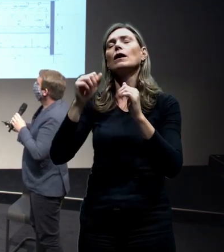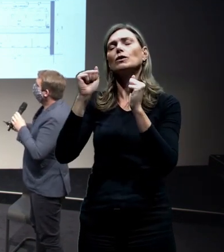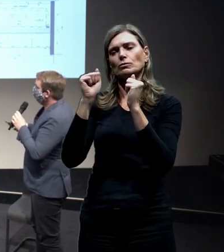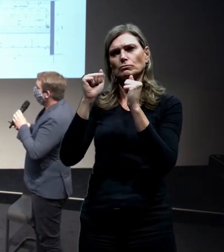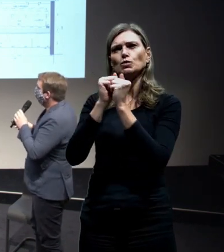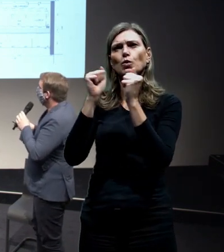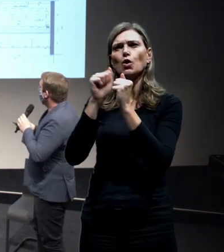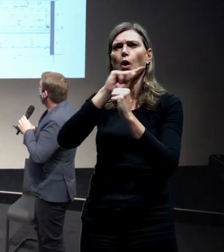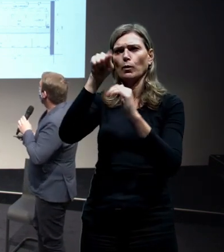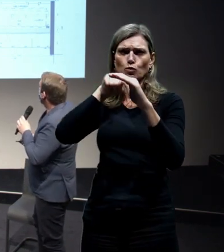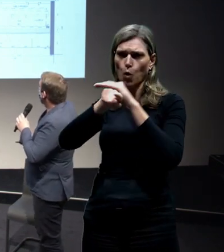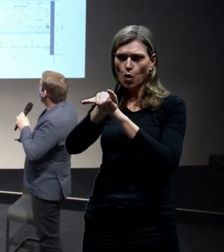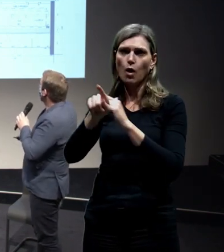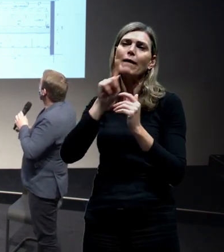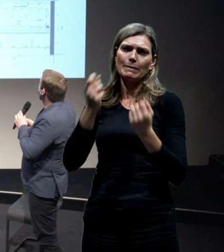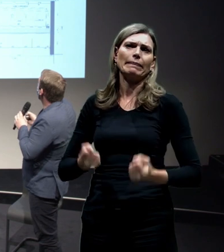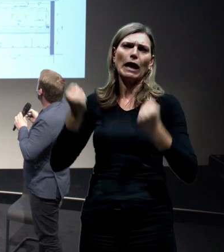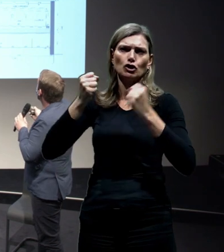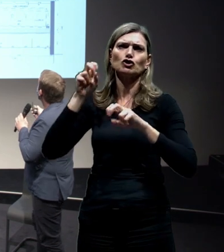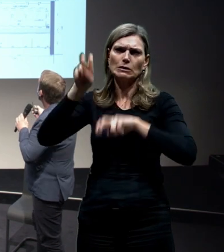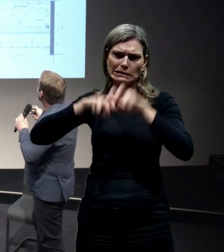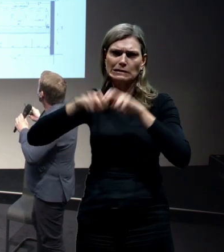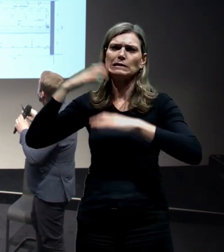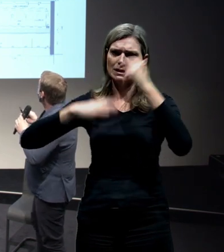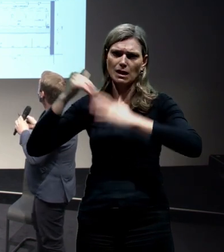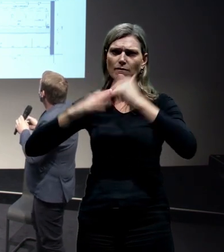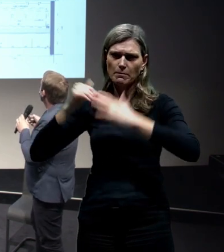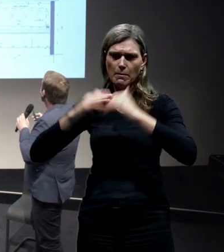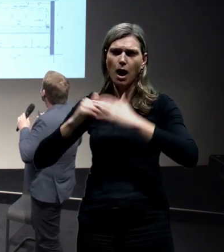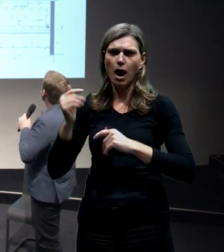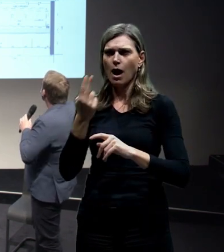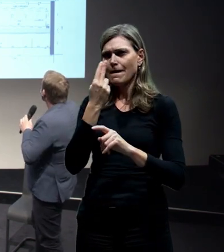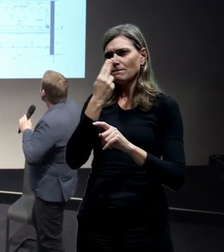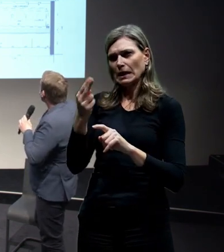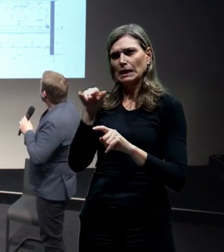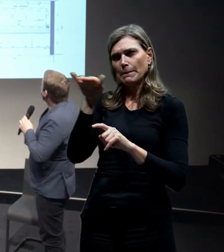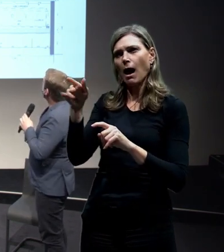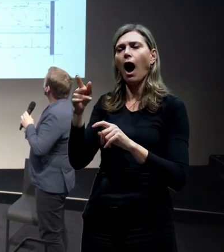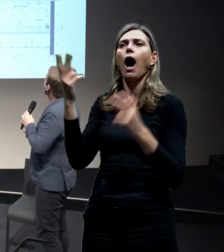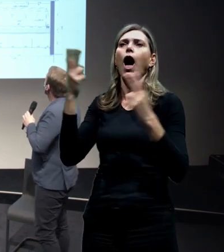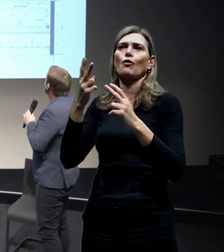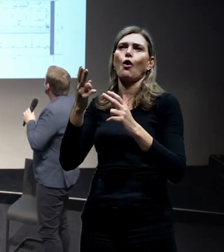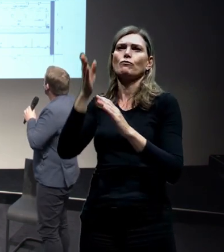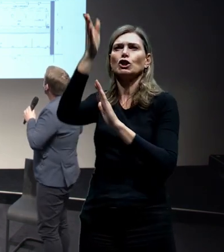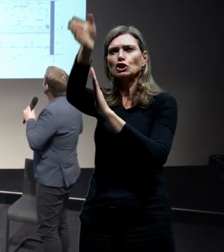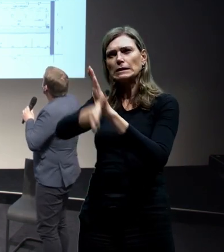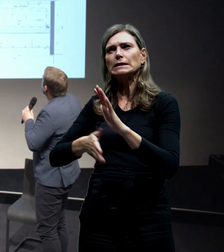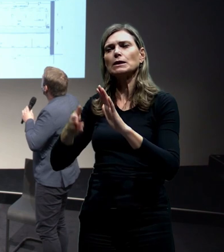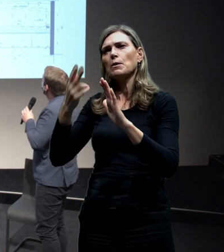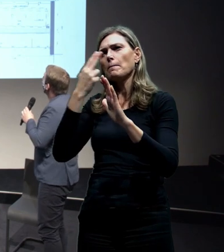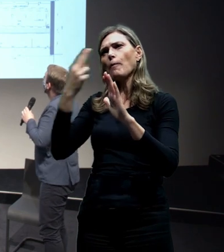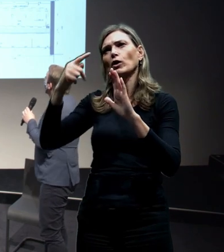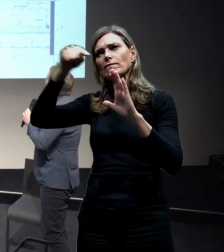Jedná se o velice náročnou infrastrukturální stavbu. Tady vidíte v řezu ty tunelové